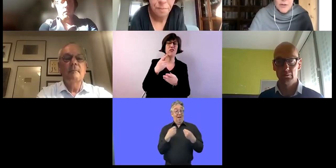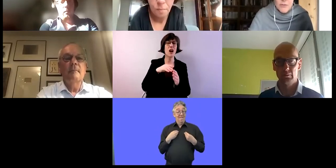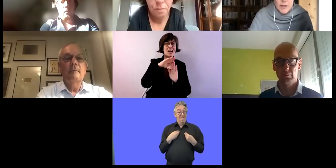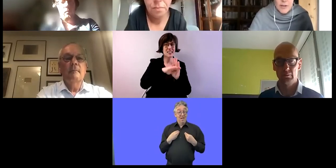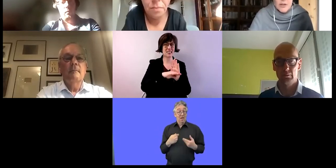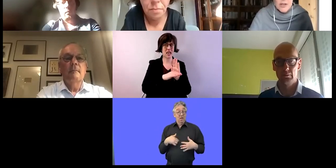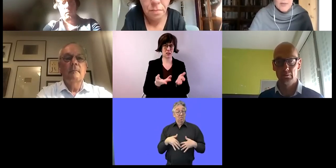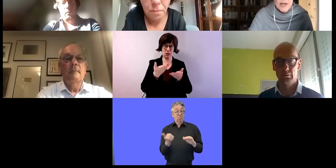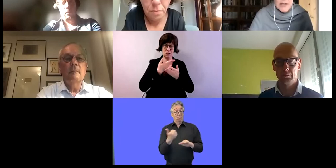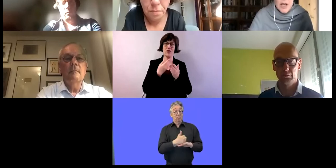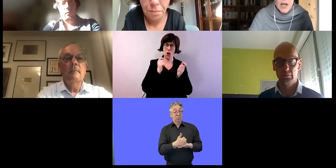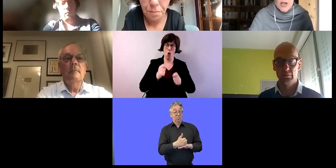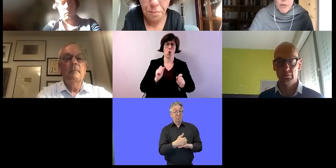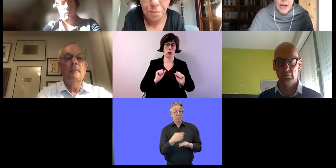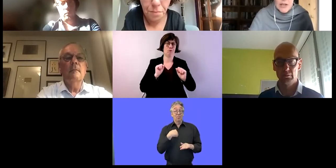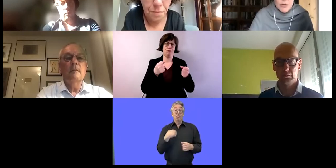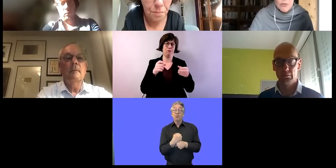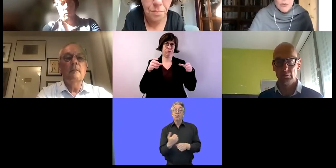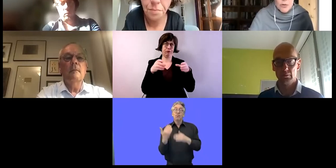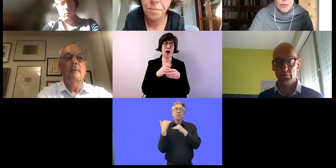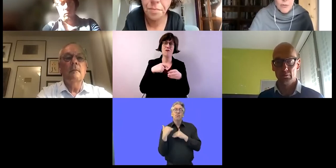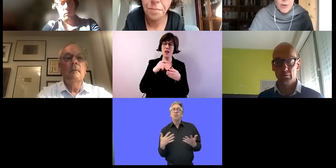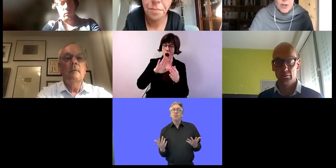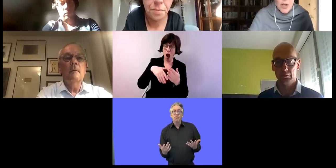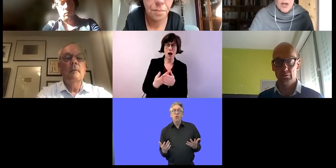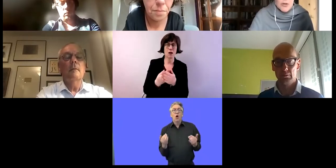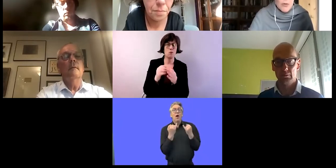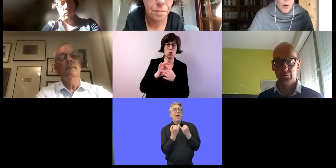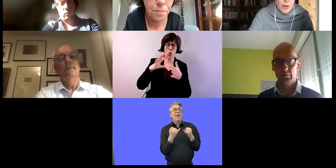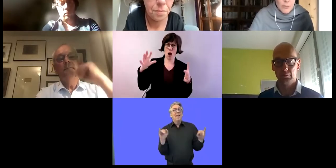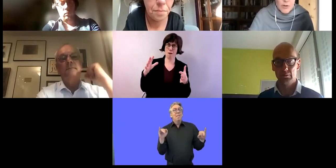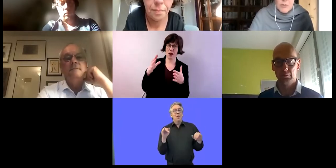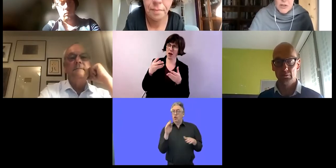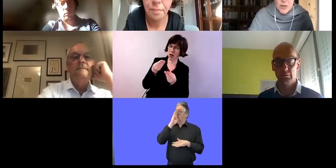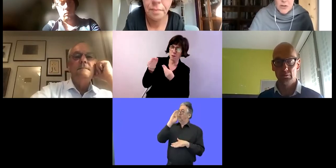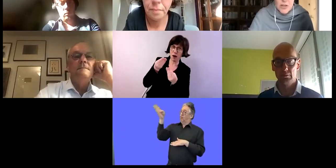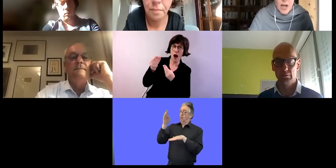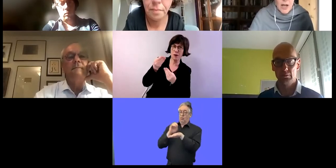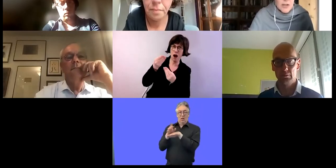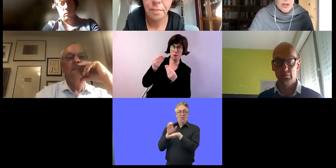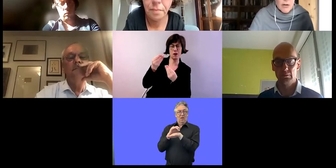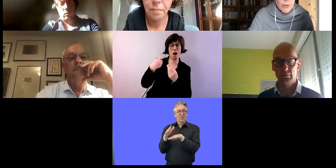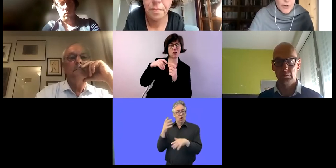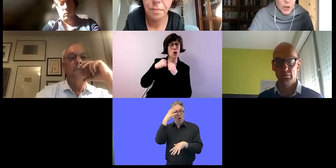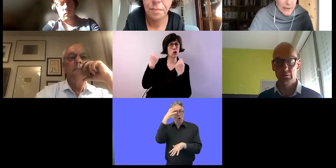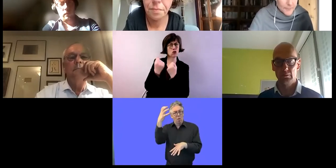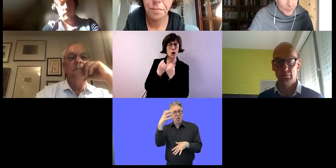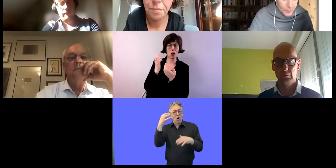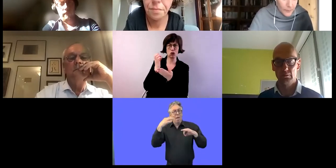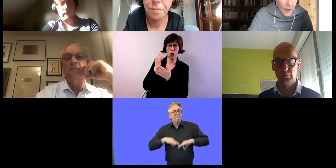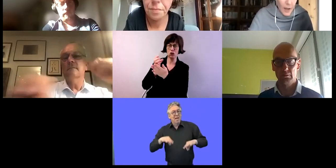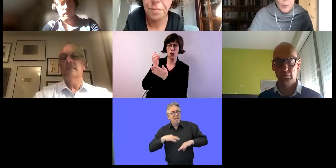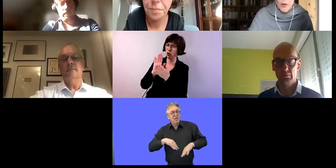und wir bieten unabhängigen Sachverstand und Beratung allen staatlichen Stellen,